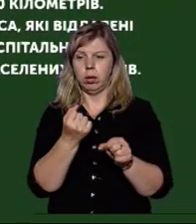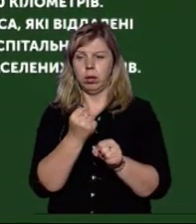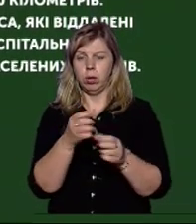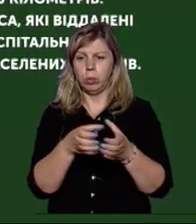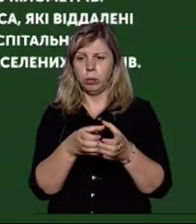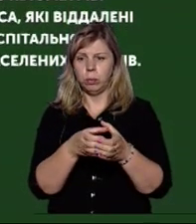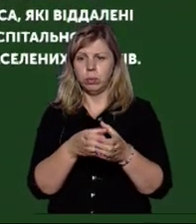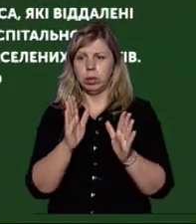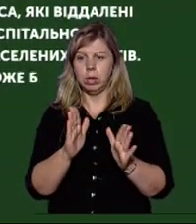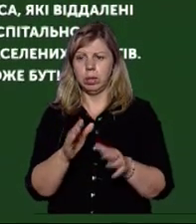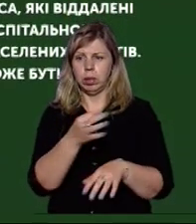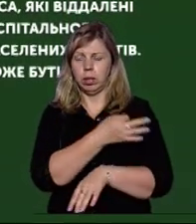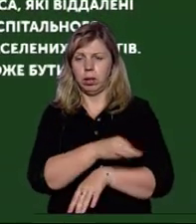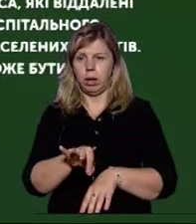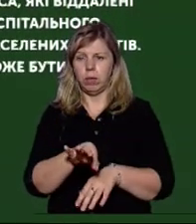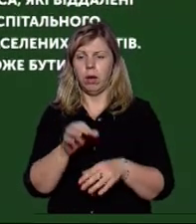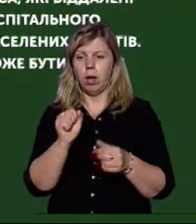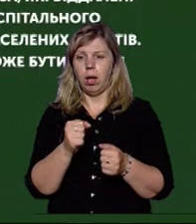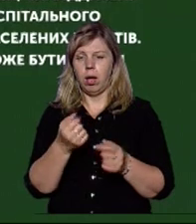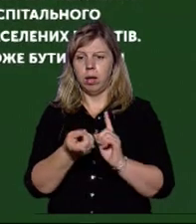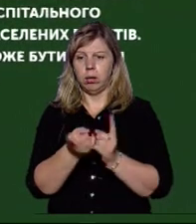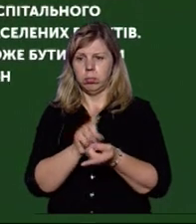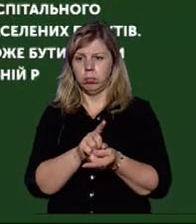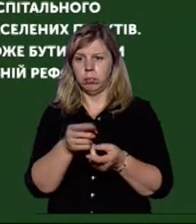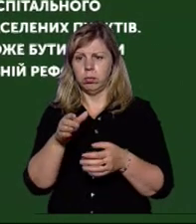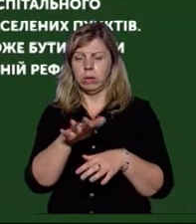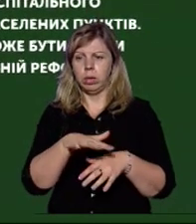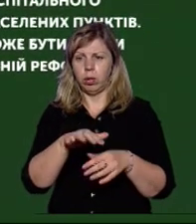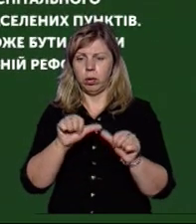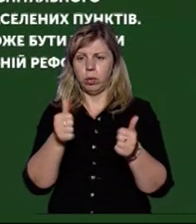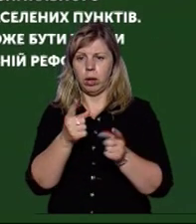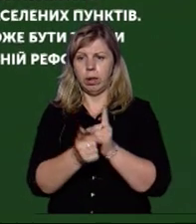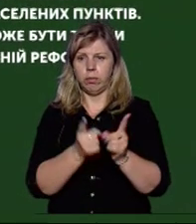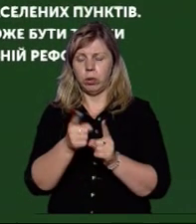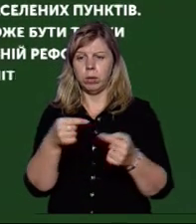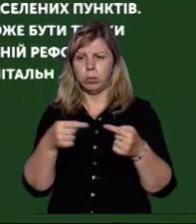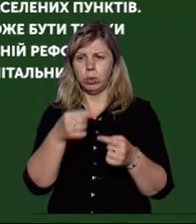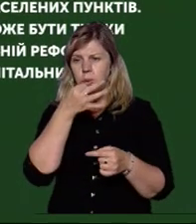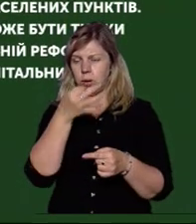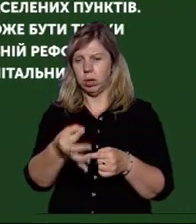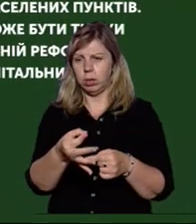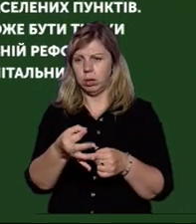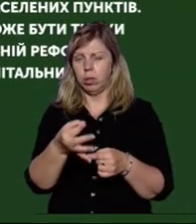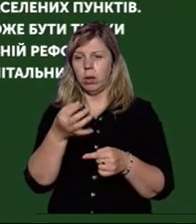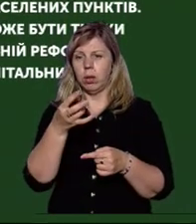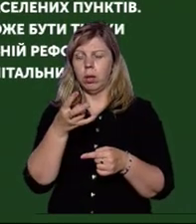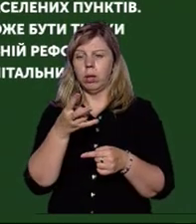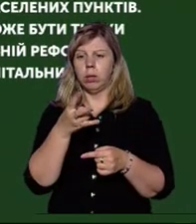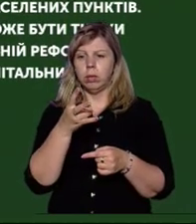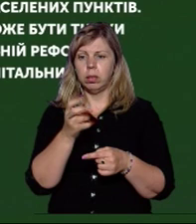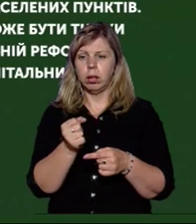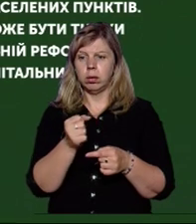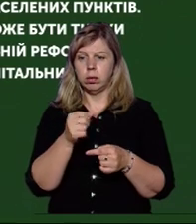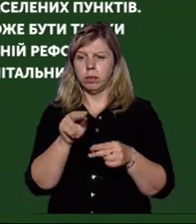може бути тільки з Брахові. Адміністративно-кериторіальну реформу, там чітко сказано, що на базі створення